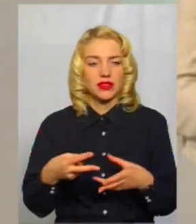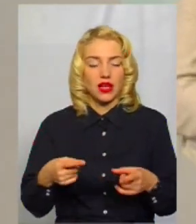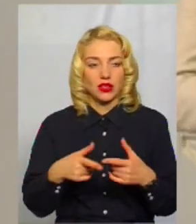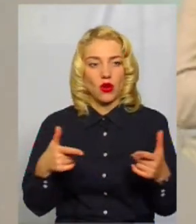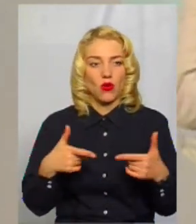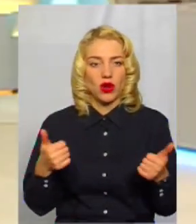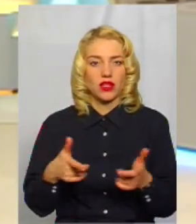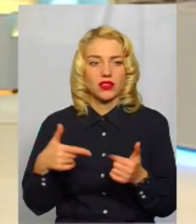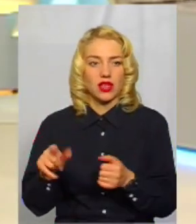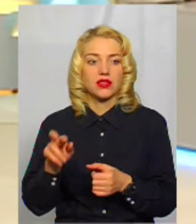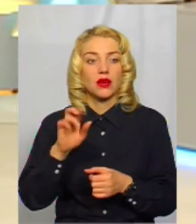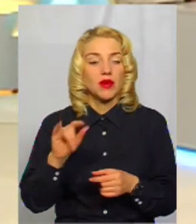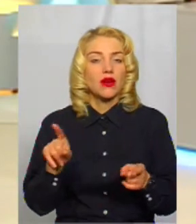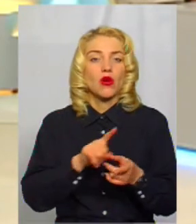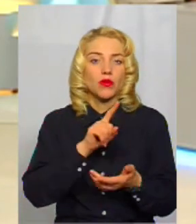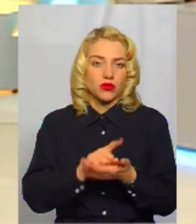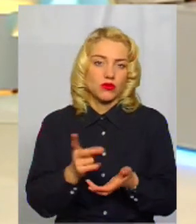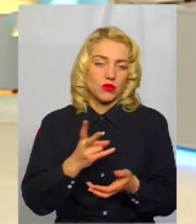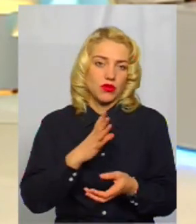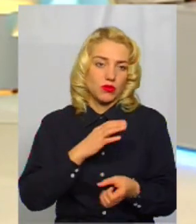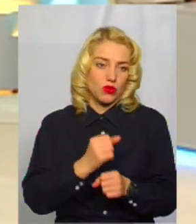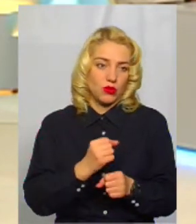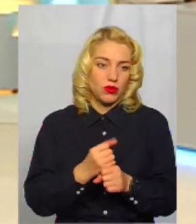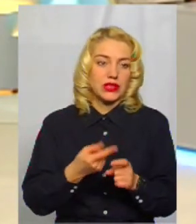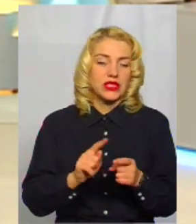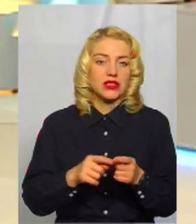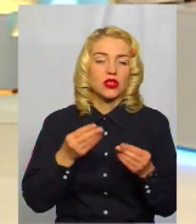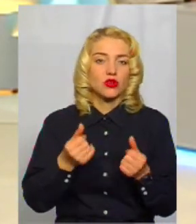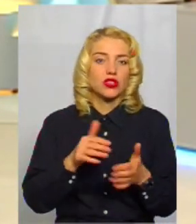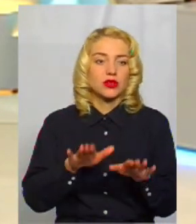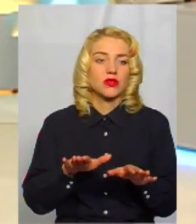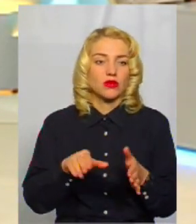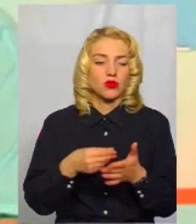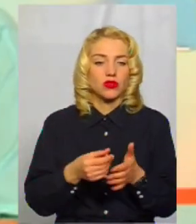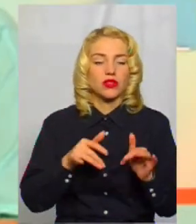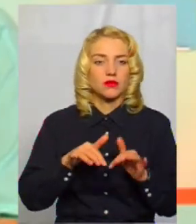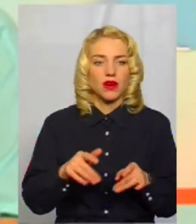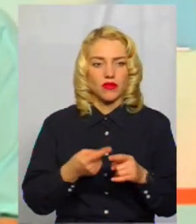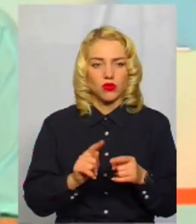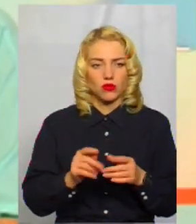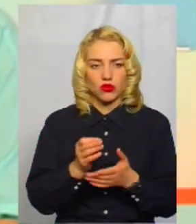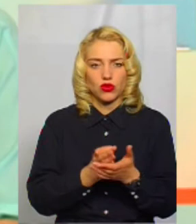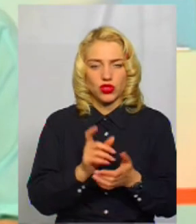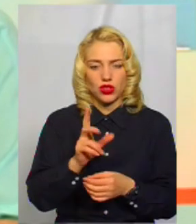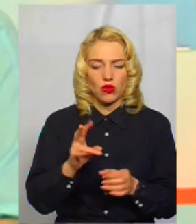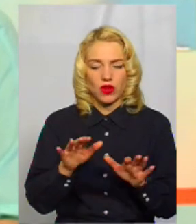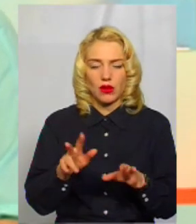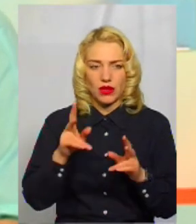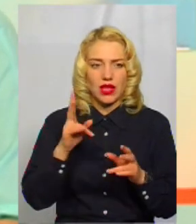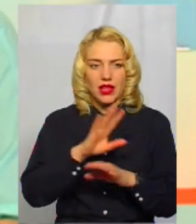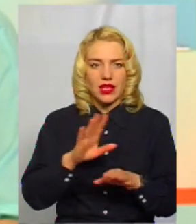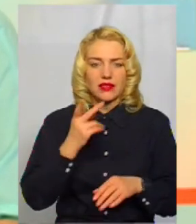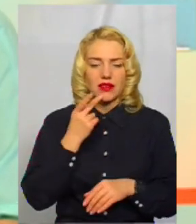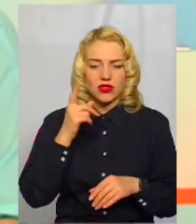організації, які і так мали би це робити за ці ж гроші із місцевого бюджету? Справа в тому, що чиновник на місці не завжди знає про